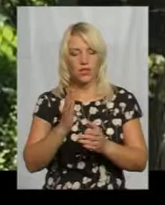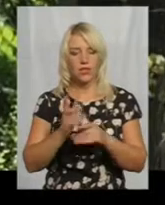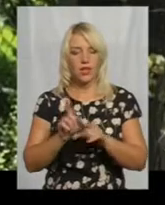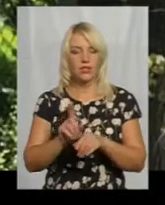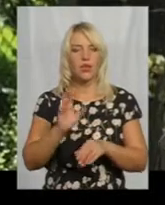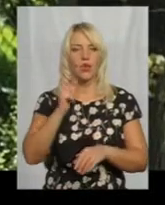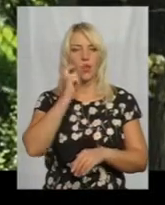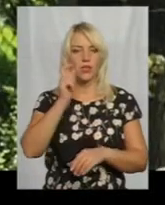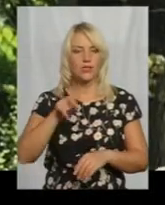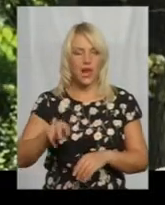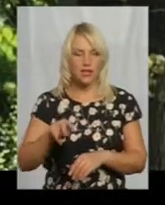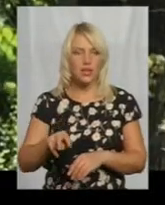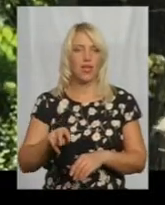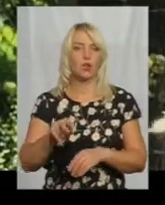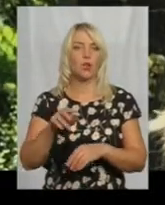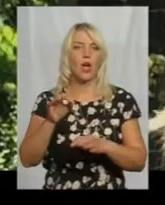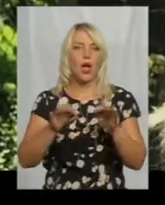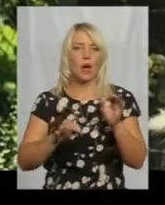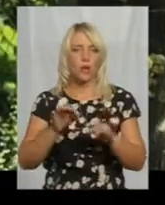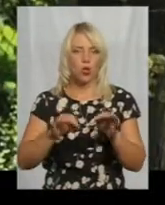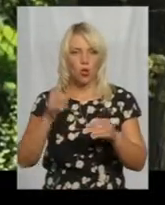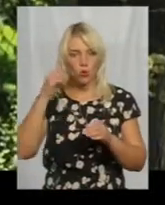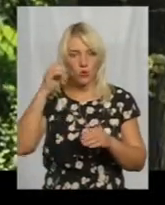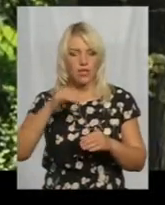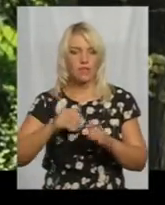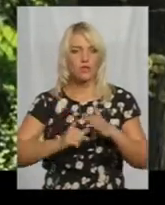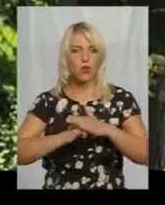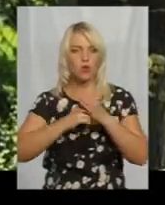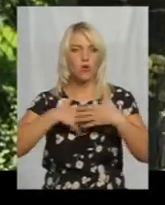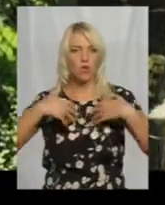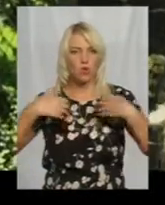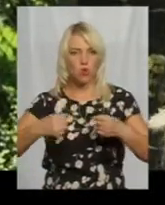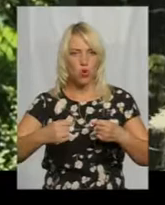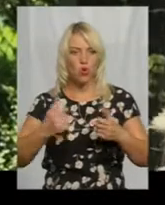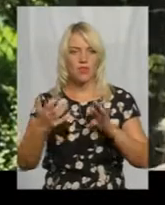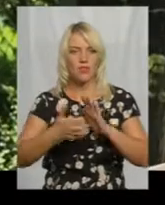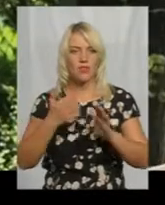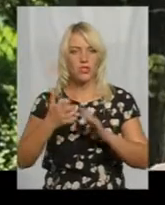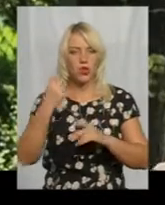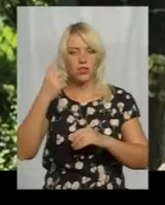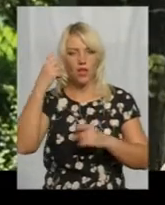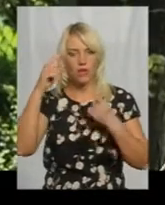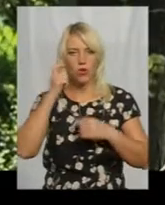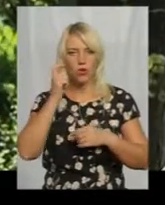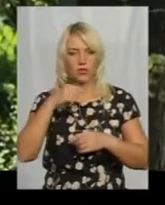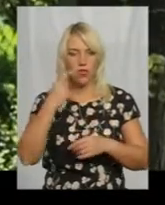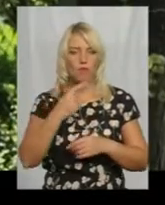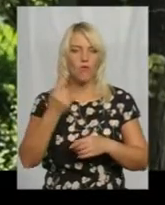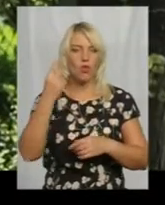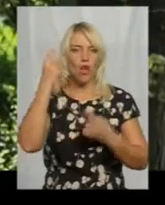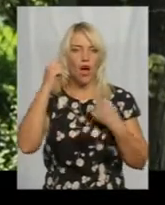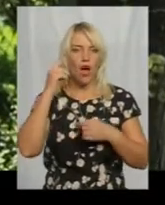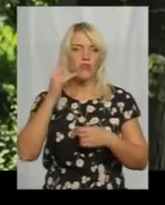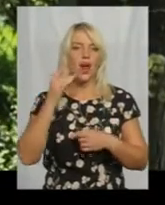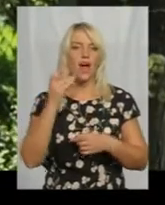українська література, природознавство, основи здоров'я. Не вистачає одного з авторів української мови, одного з авторів англійської мови,